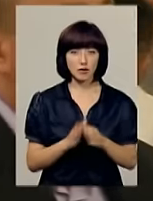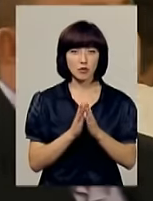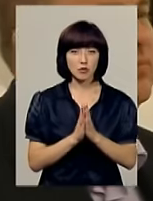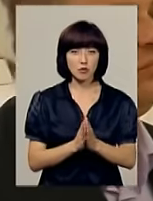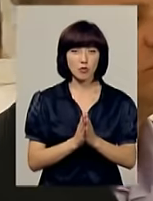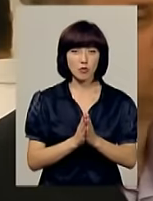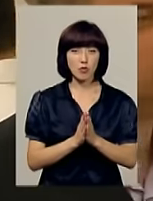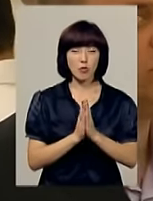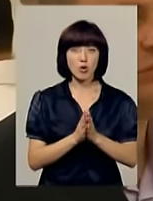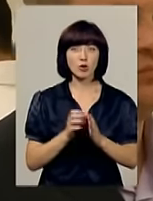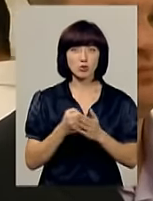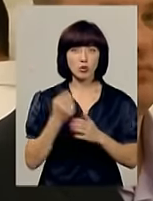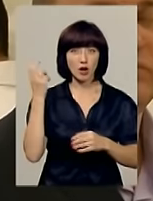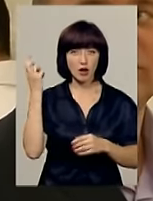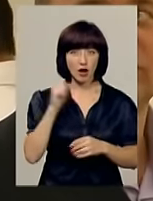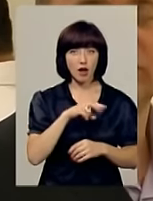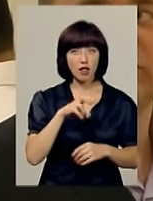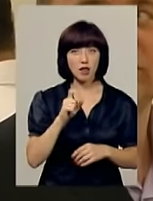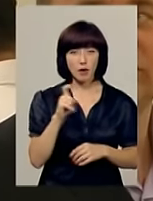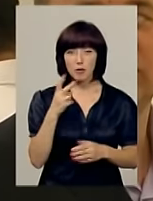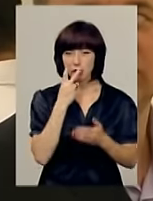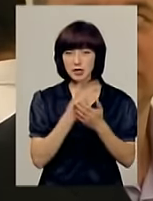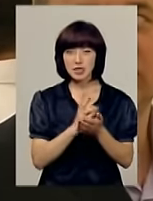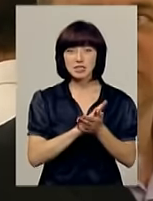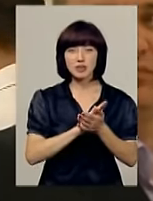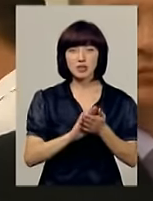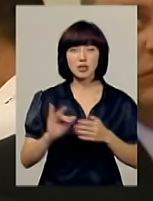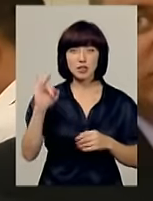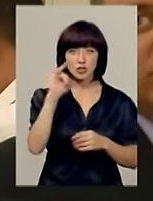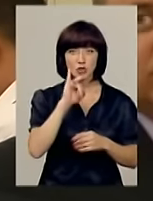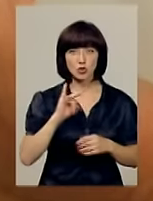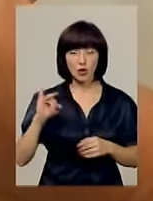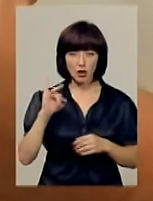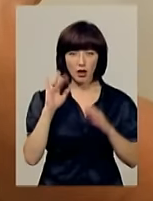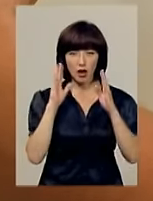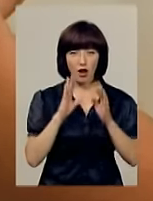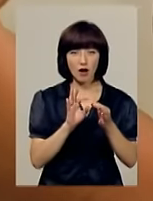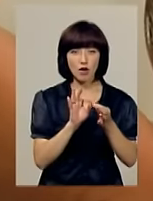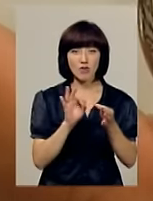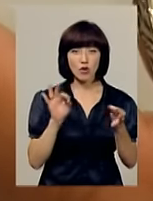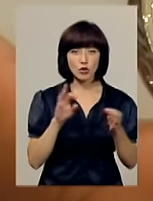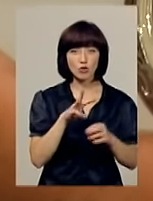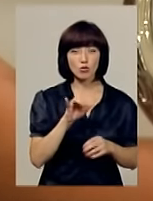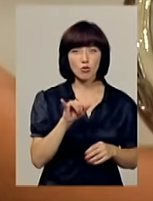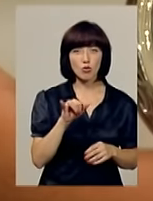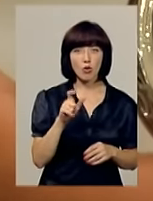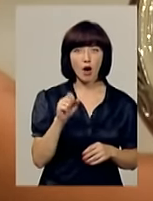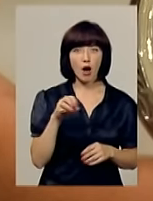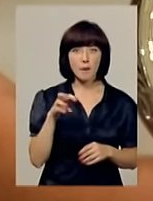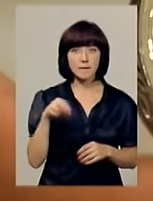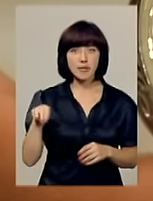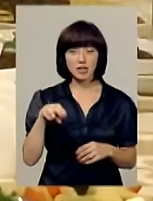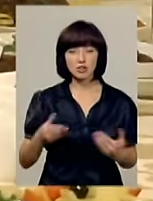Також присутнім була продемонстрована одна зі святин історії ісламу – волос великого пророка Мухаммеда, що жив ще у 15-му